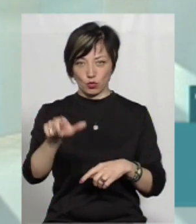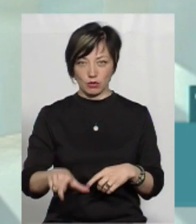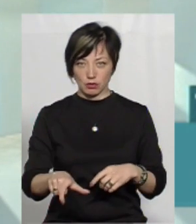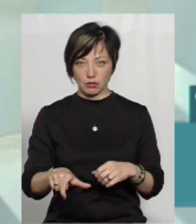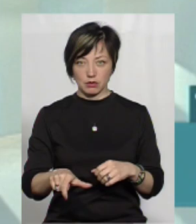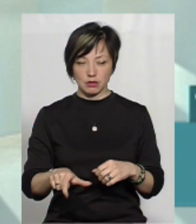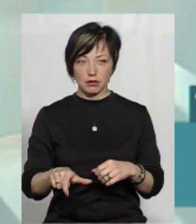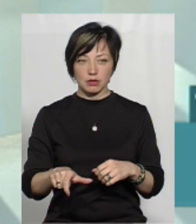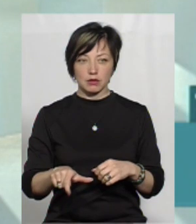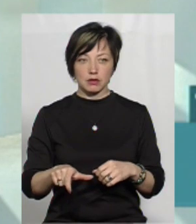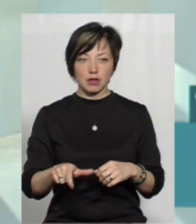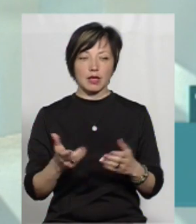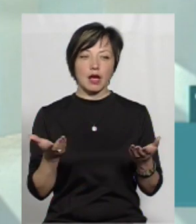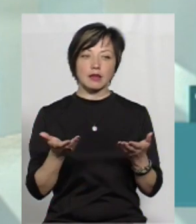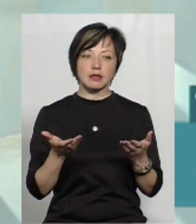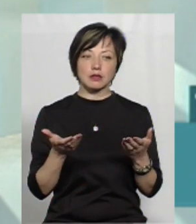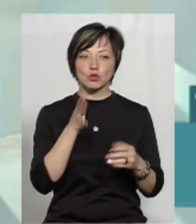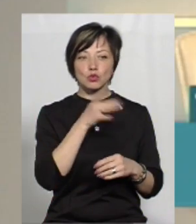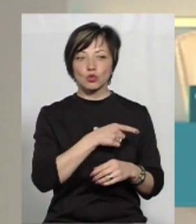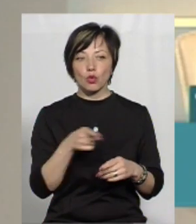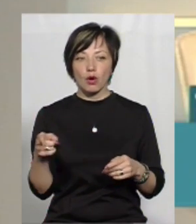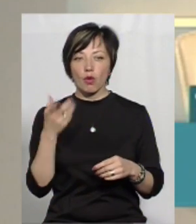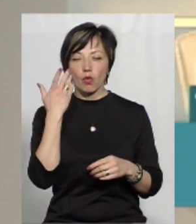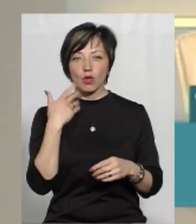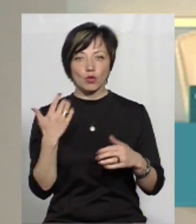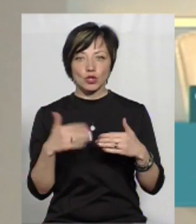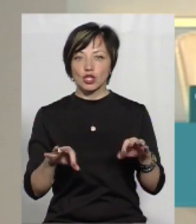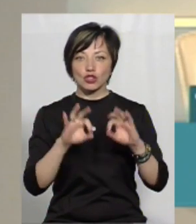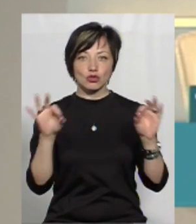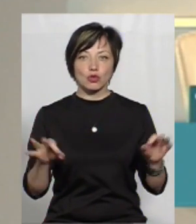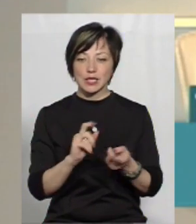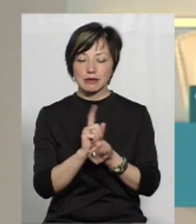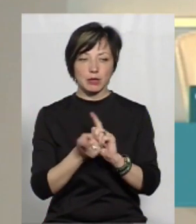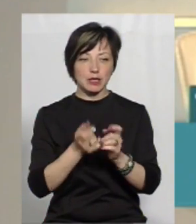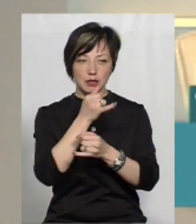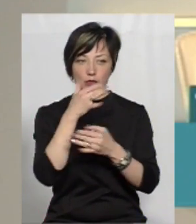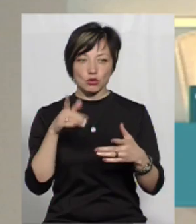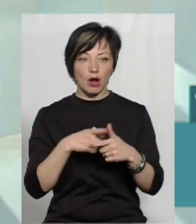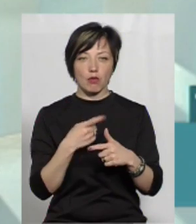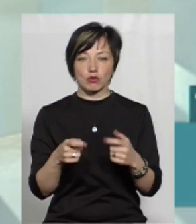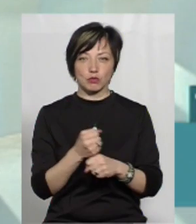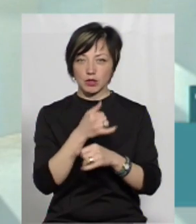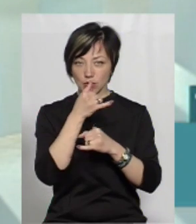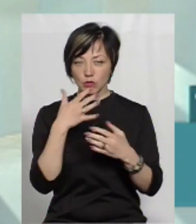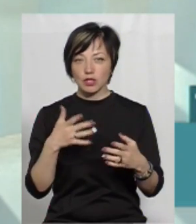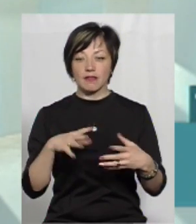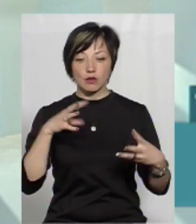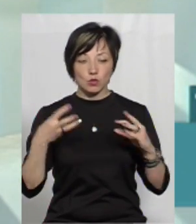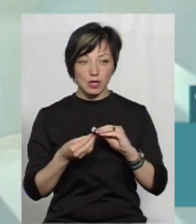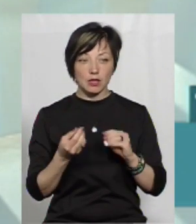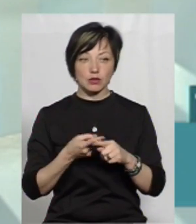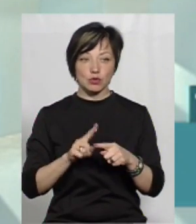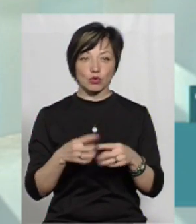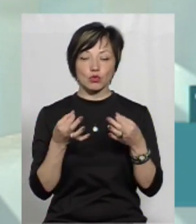в якісь строки, коли вона вже нічого практично змінити не може або зробити не може. І внаслідок цього вона